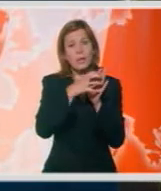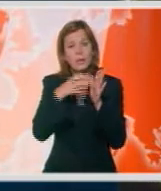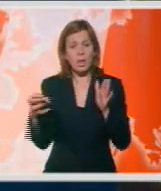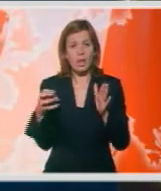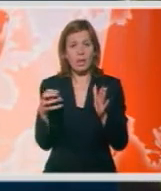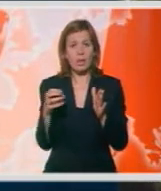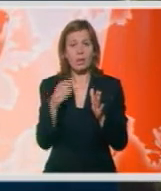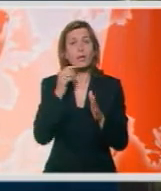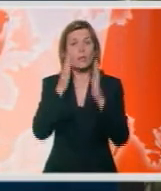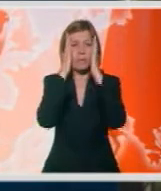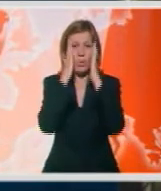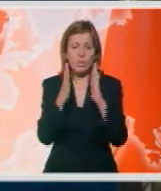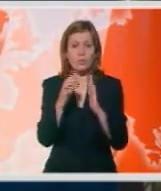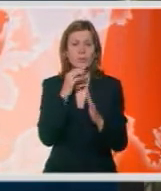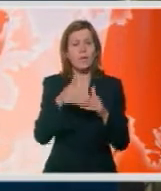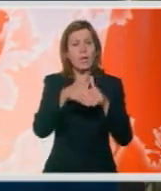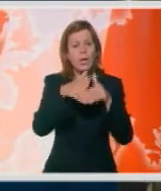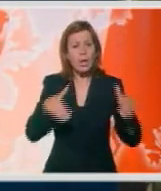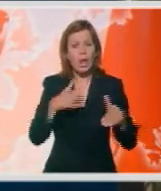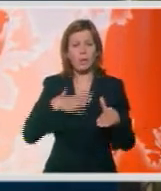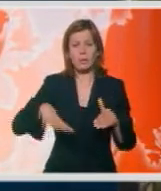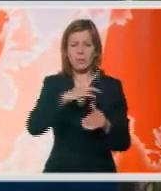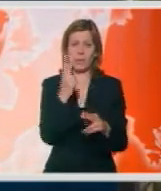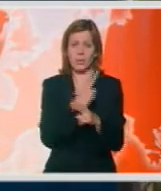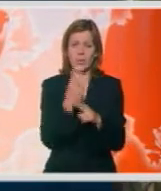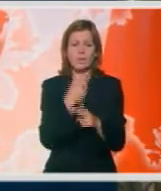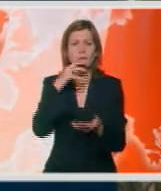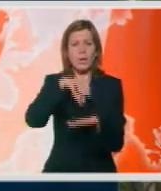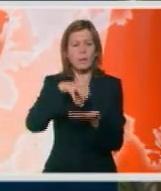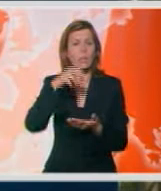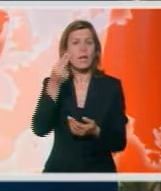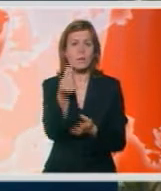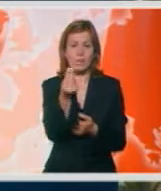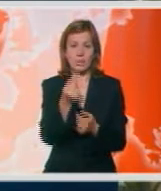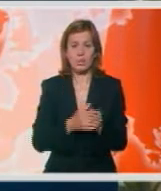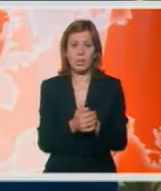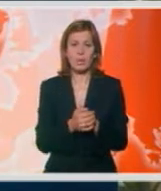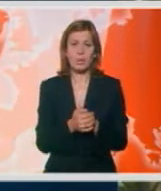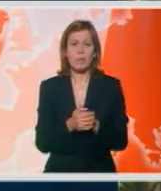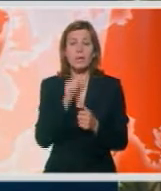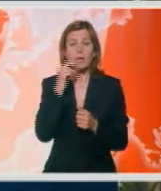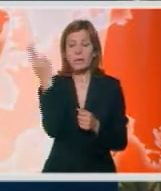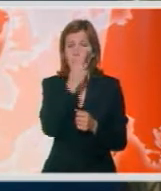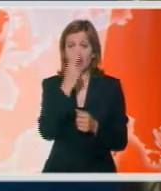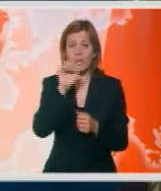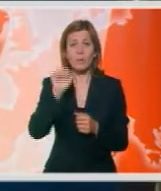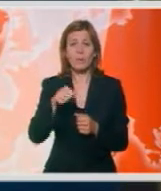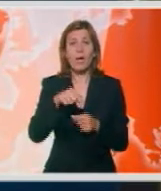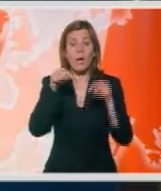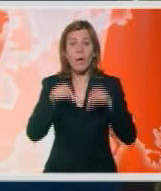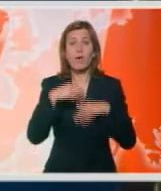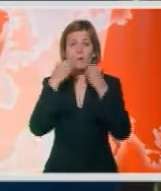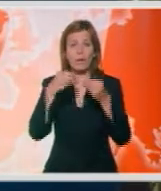poštuje suverenitet i teritorijalni integritet Republike Srbije. I smatramo da ovo